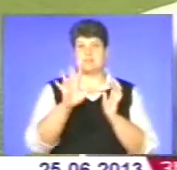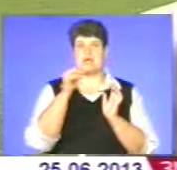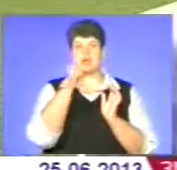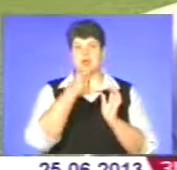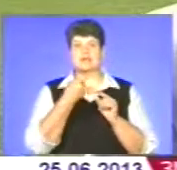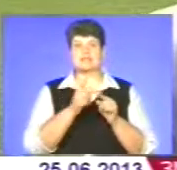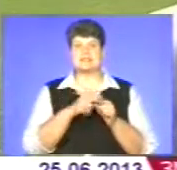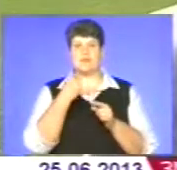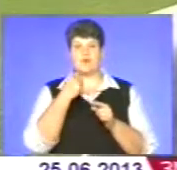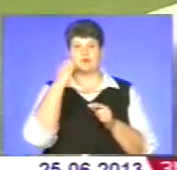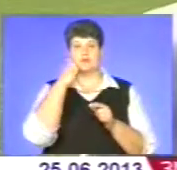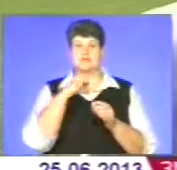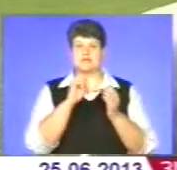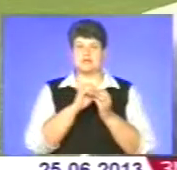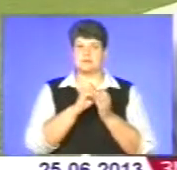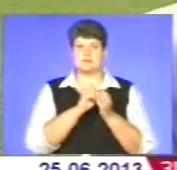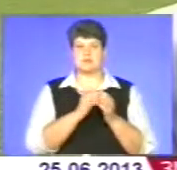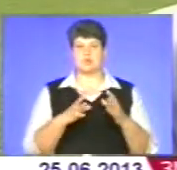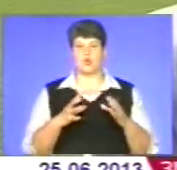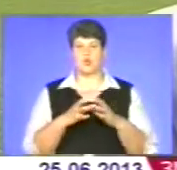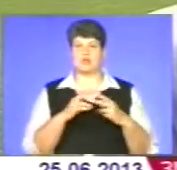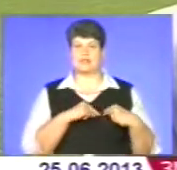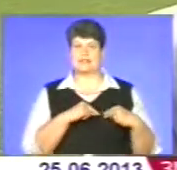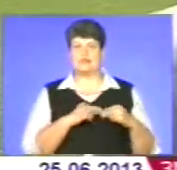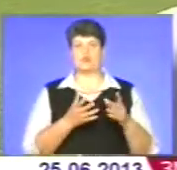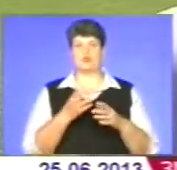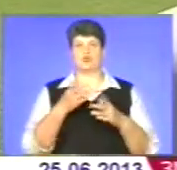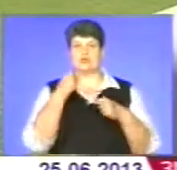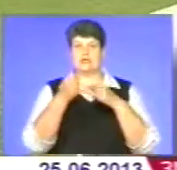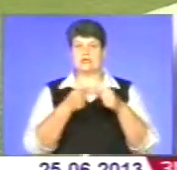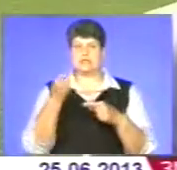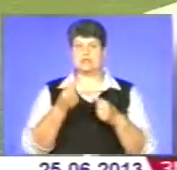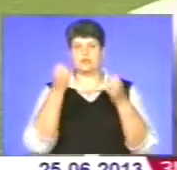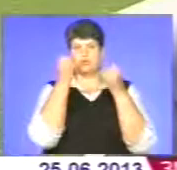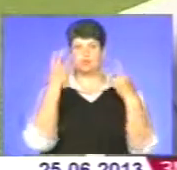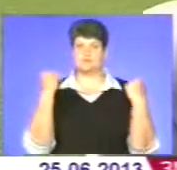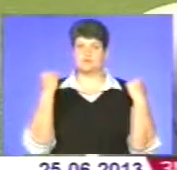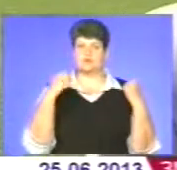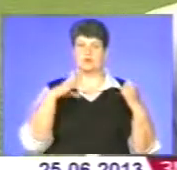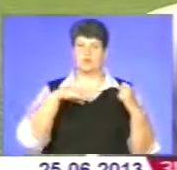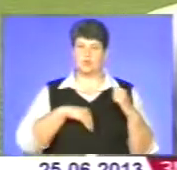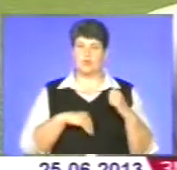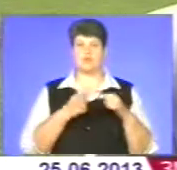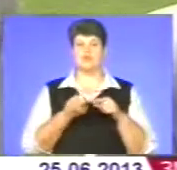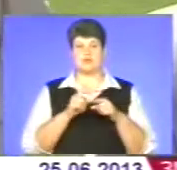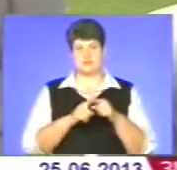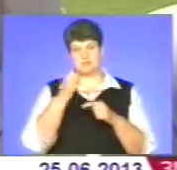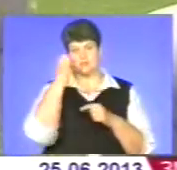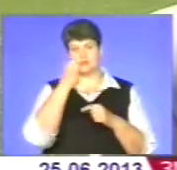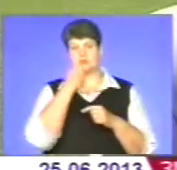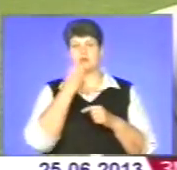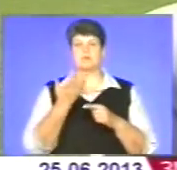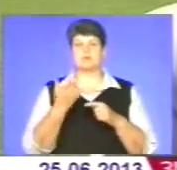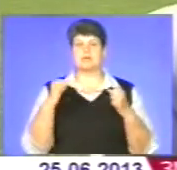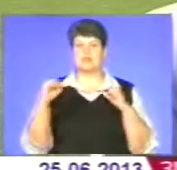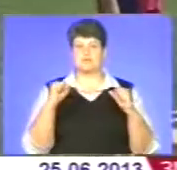стабільність колективу, його традиції культурні, спортивні, духовні традиції. Ну і безумовно дяка сьогодні керівнику